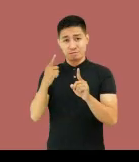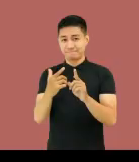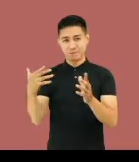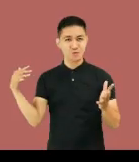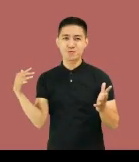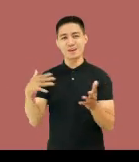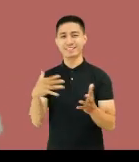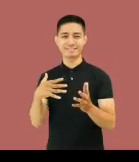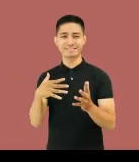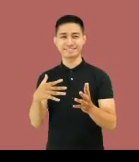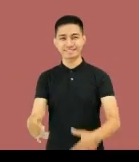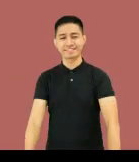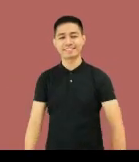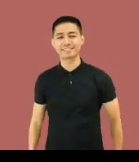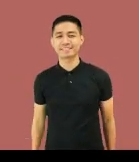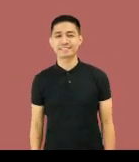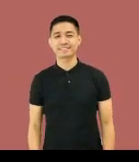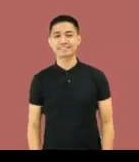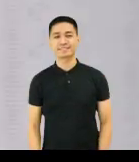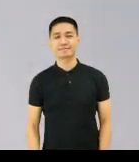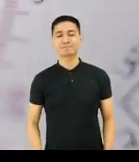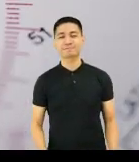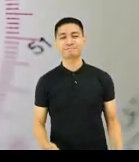mundo ng araling panlipunan! Pilipunan!